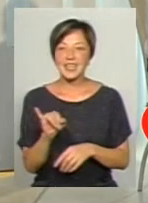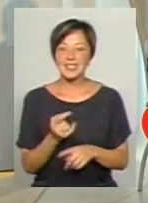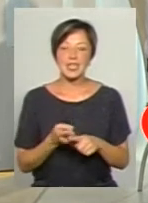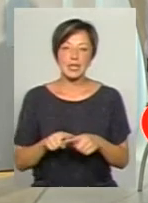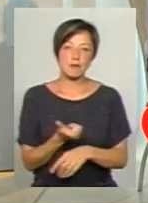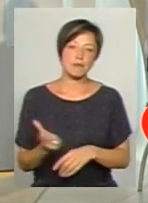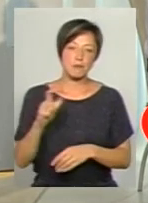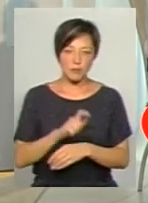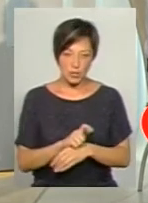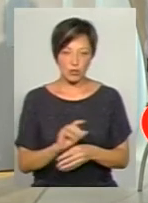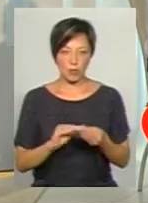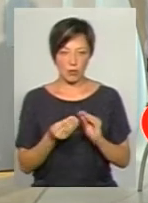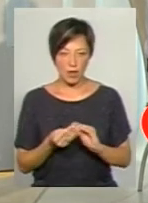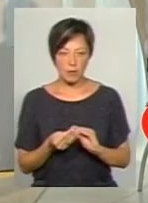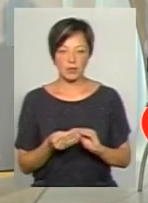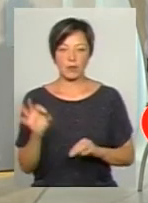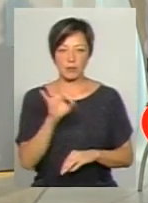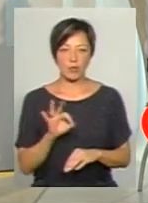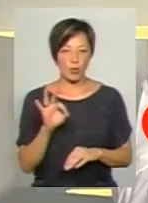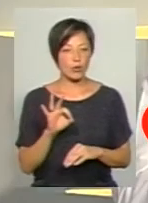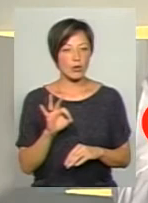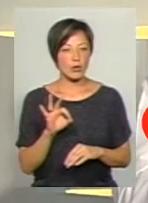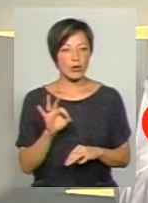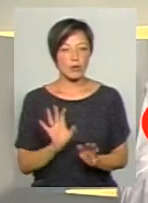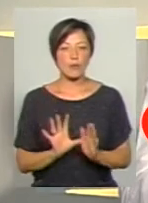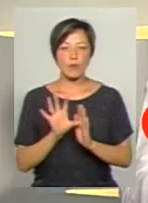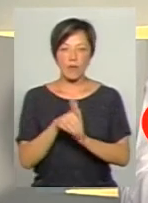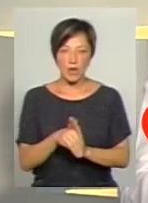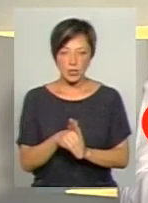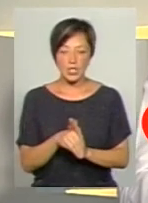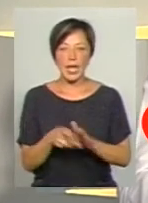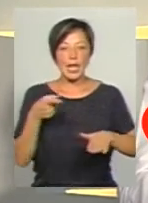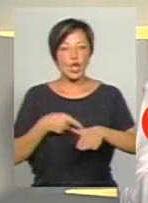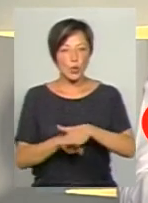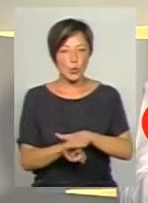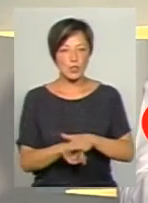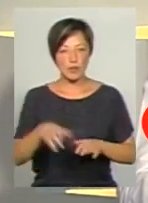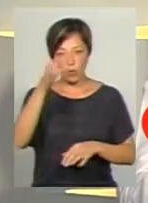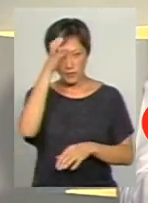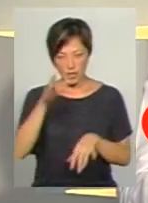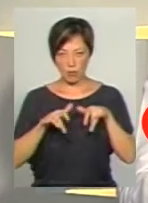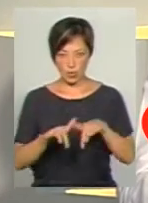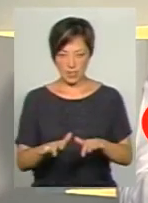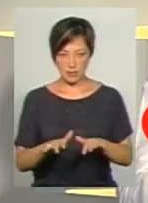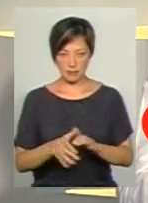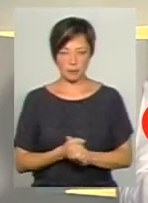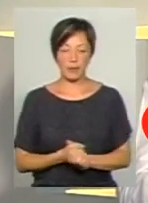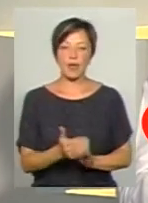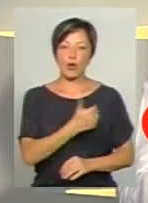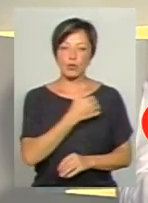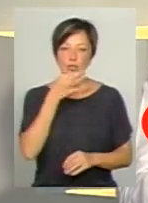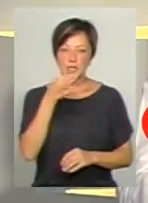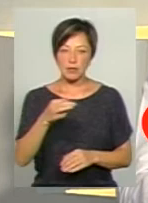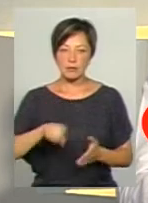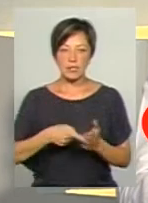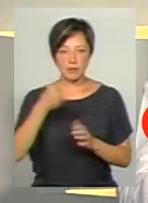найбільша проблема стосовно впровадження інклюзії в освітній процес. Хочу сказати,